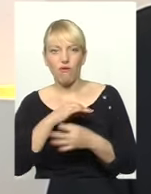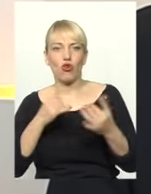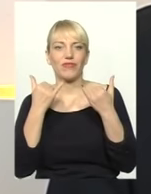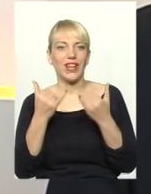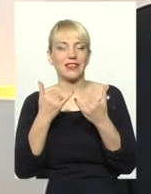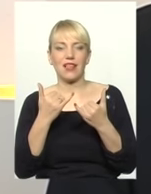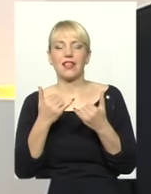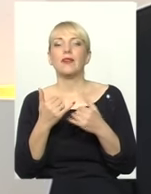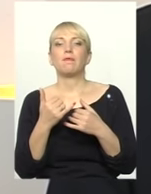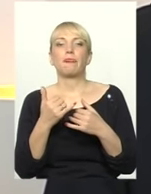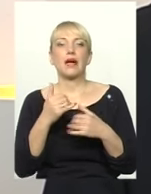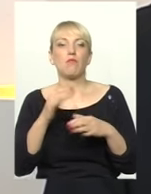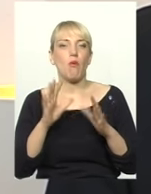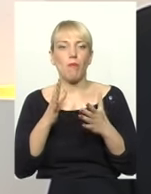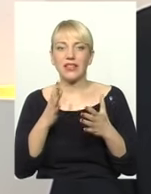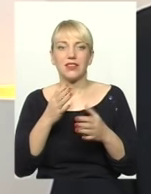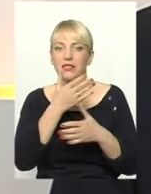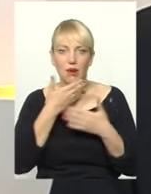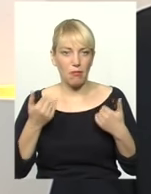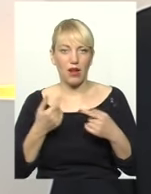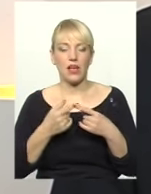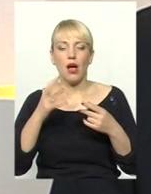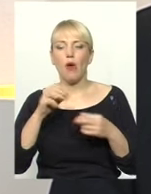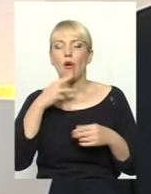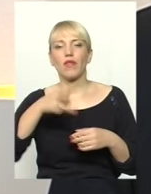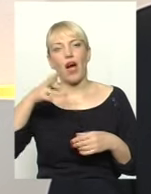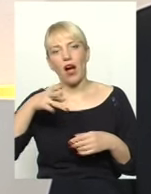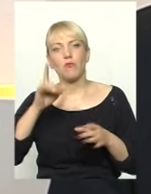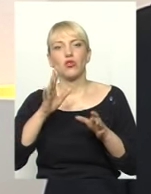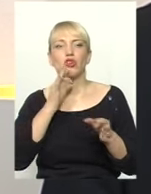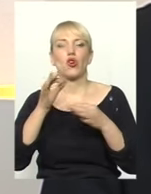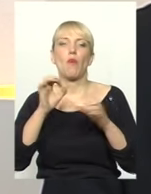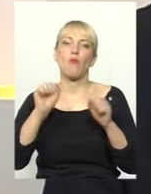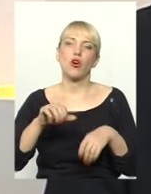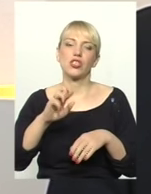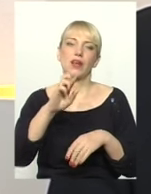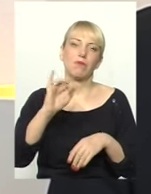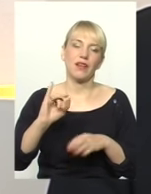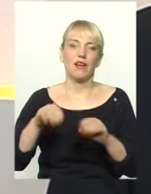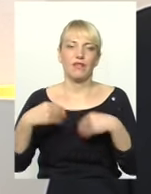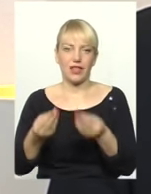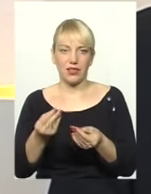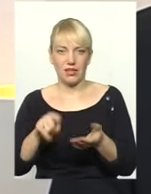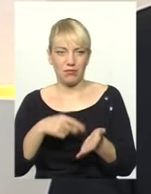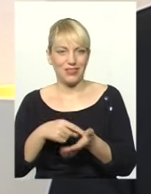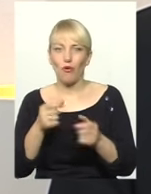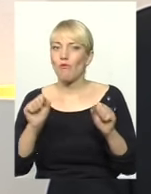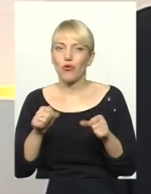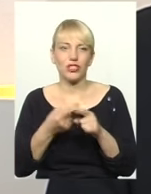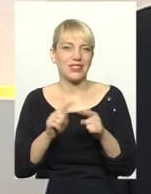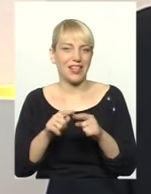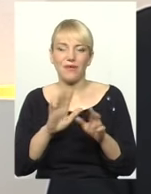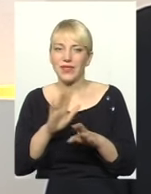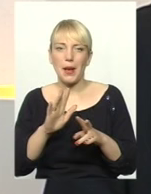момент не ведеться. Є тільки розмова на камеру, що ми, може, віддамо місту. Може, це не предметна розмова.